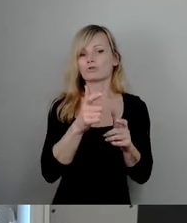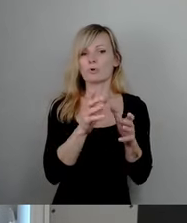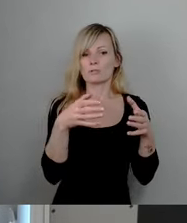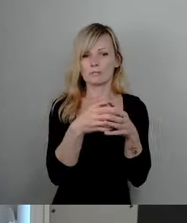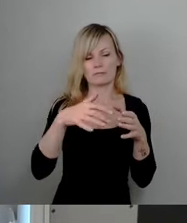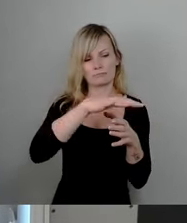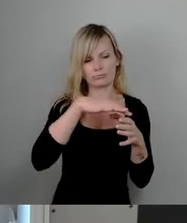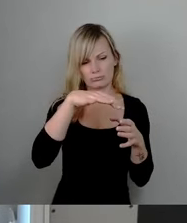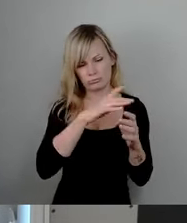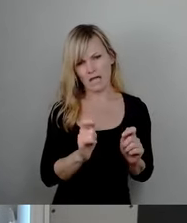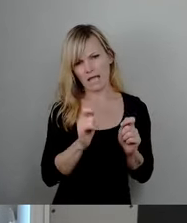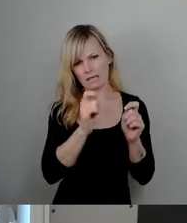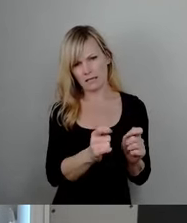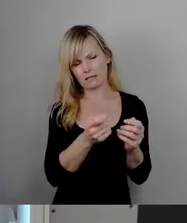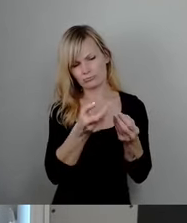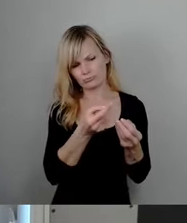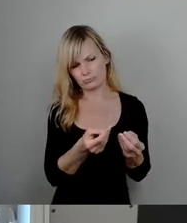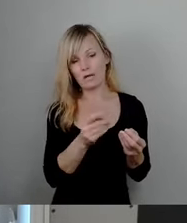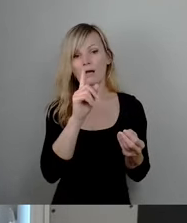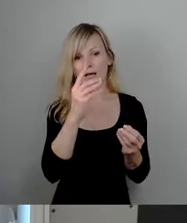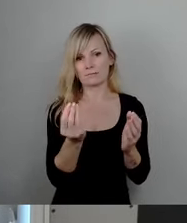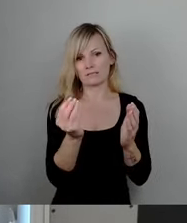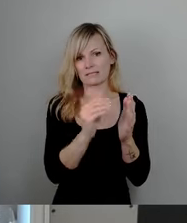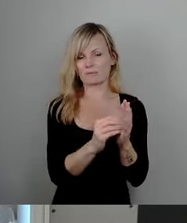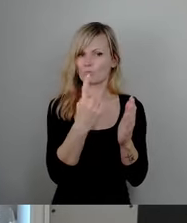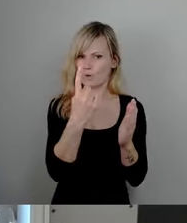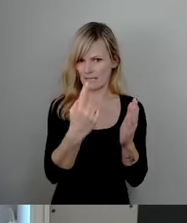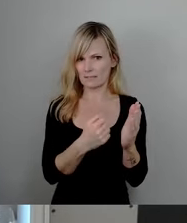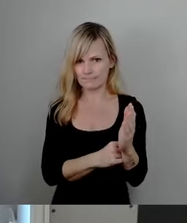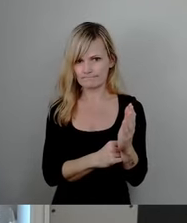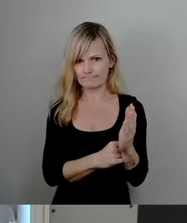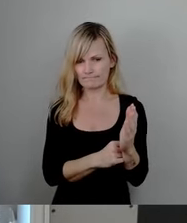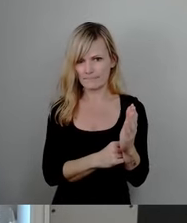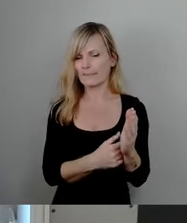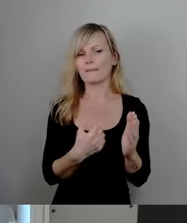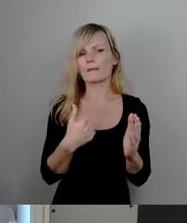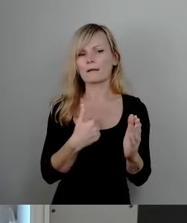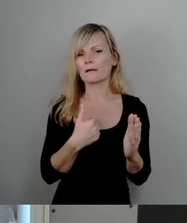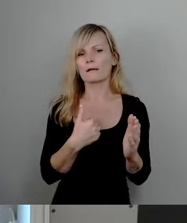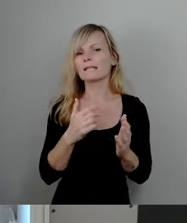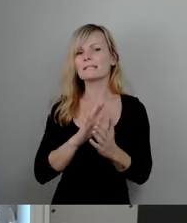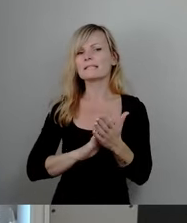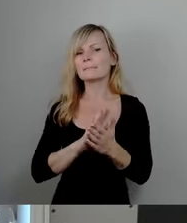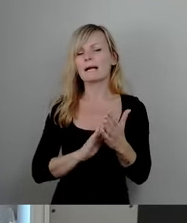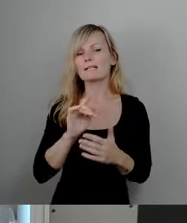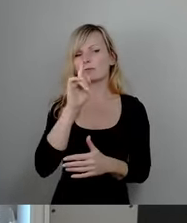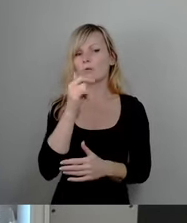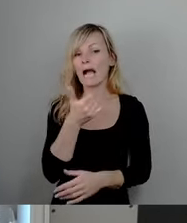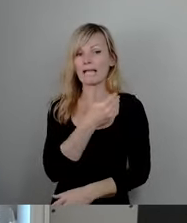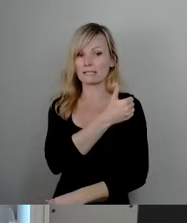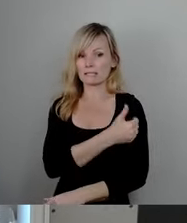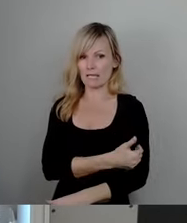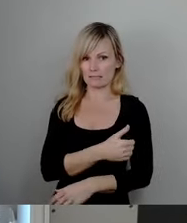noch erfahren. Wir hatten den Antrag auch nie einseitig darin gelegt, dass wir uns nur auf